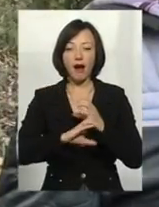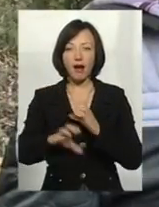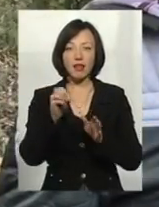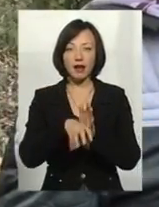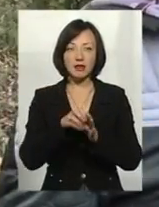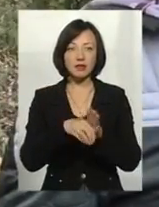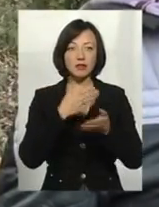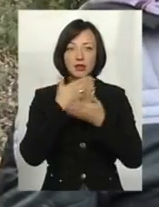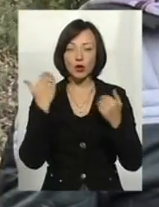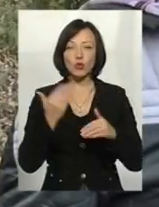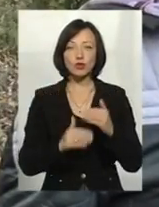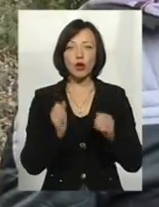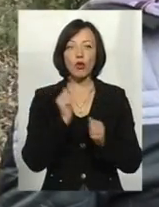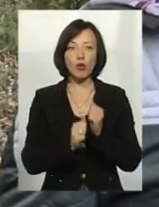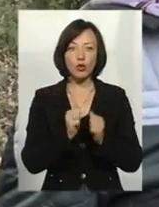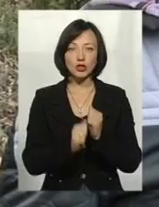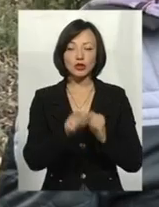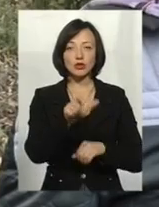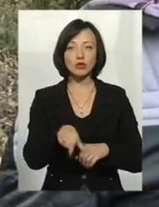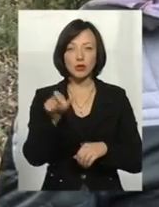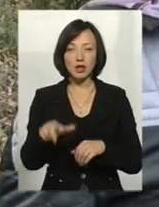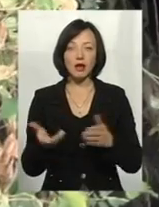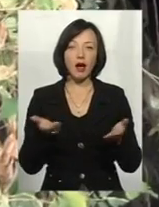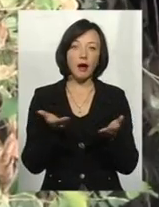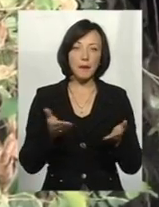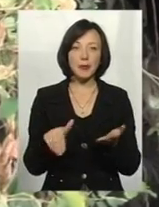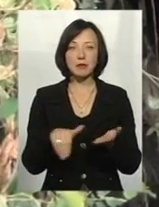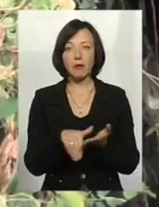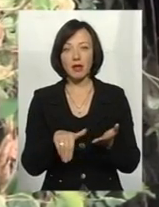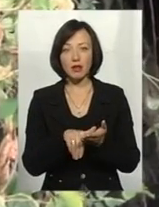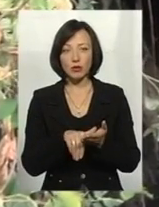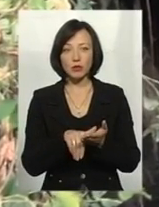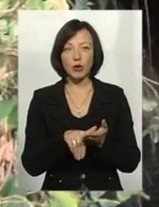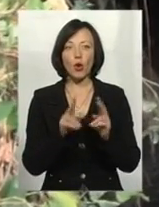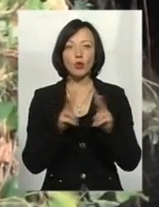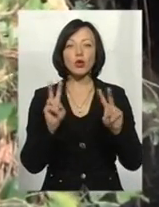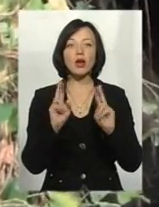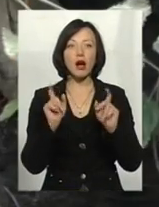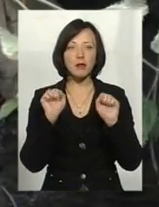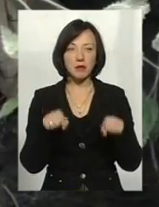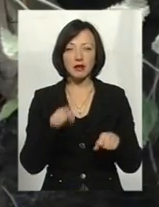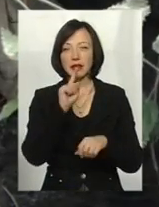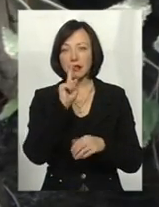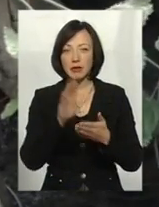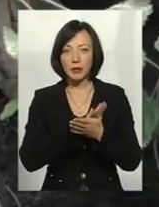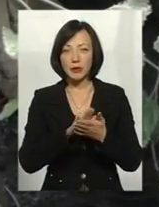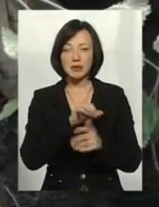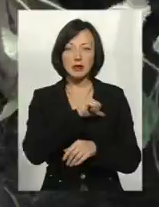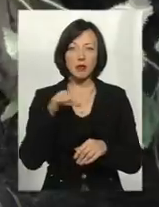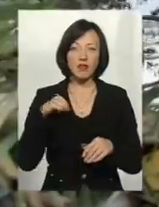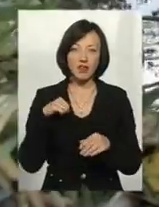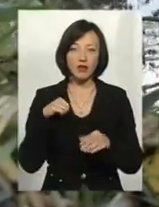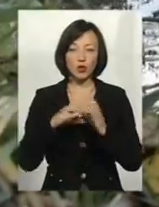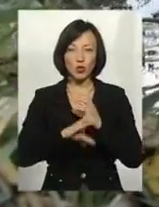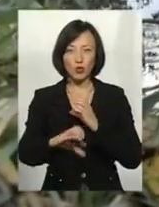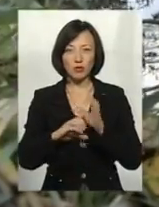відсутня. І вже кожен з мешканців, якимось там чином, хто як міг, тихенько, самовільно підключався.